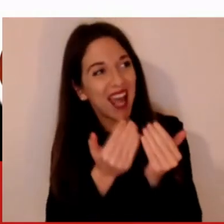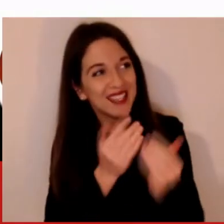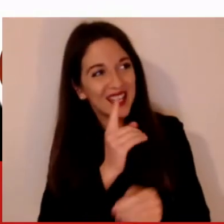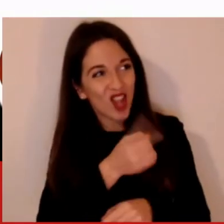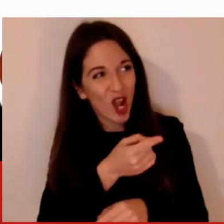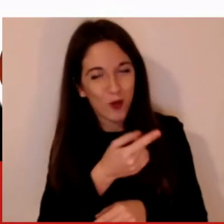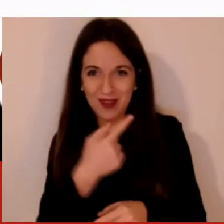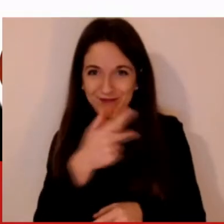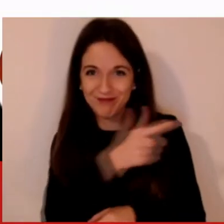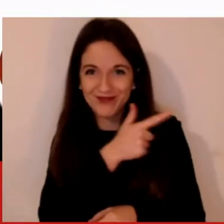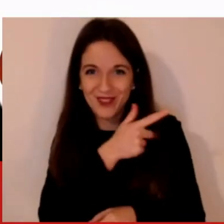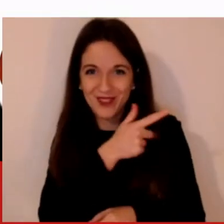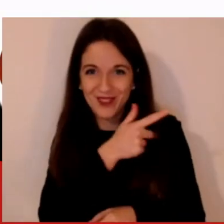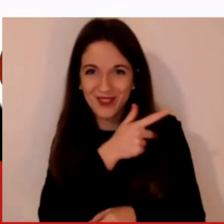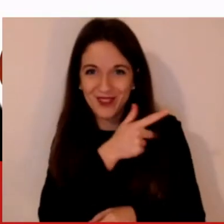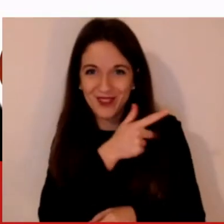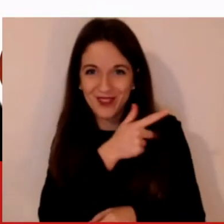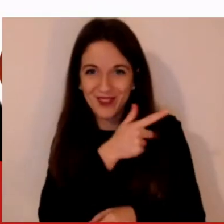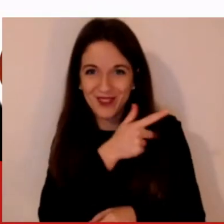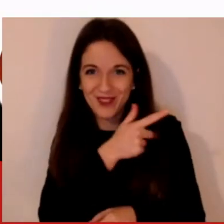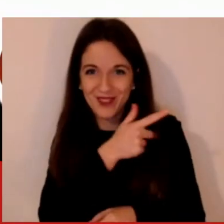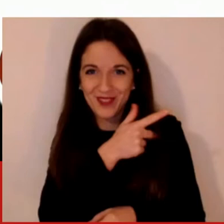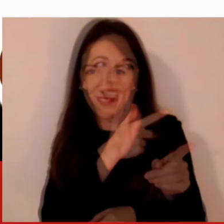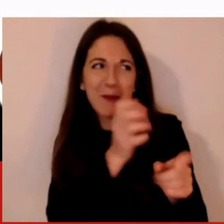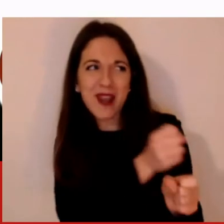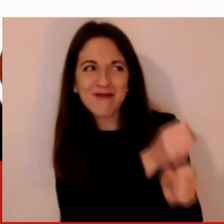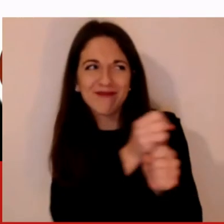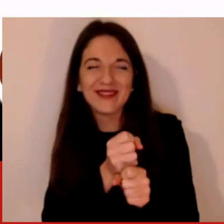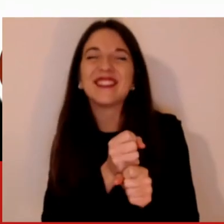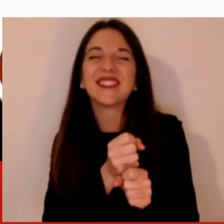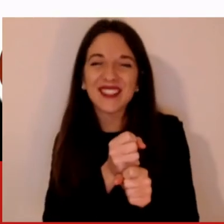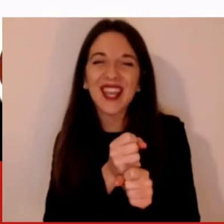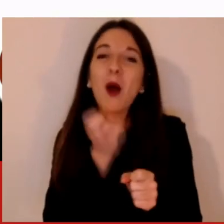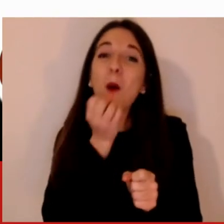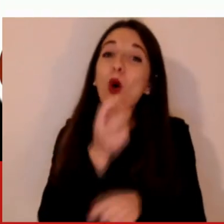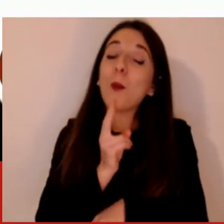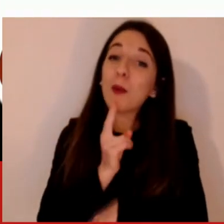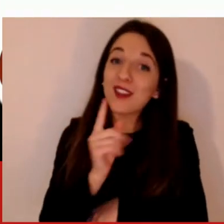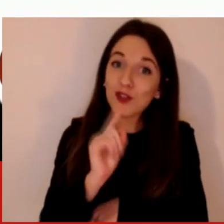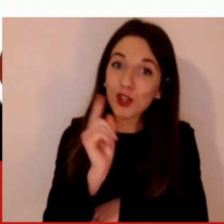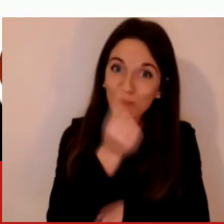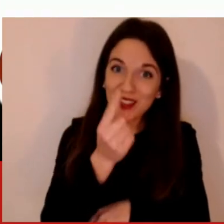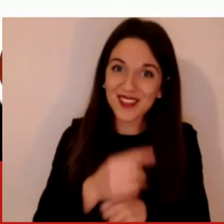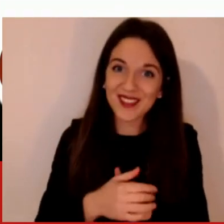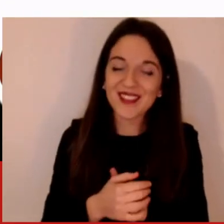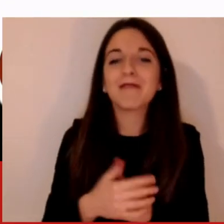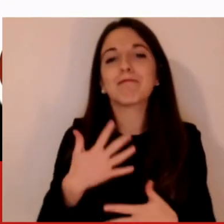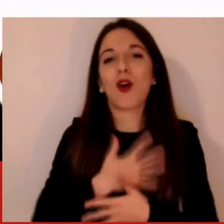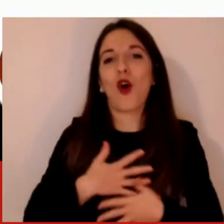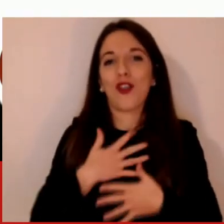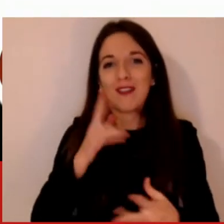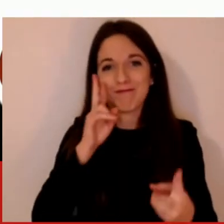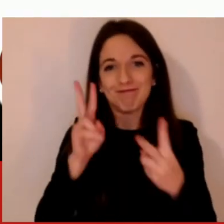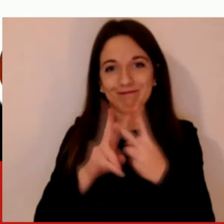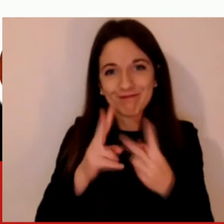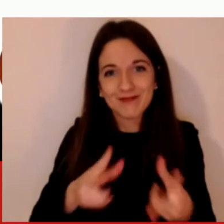stesso nome sembra un passaggio di consegne. Comunque buongiorno a tutti, buon pomeriggio a tutti, è un piacere ritrovarvi e soprattutto è un piacere